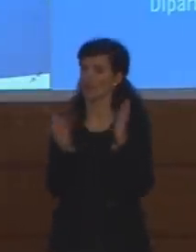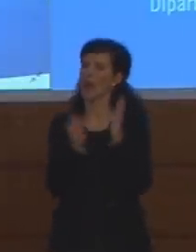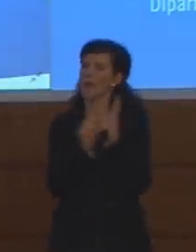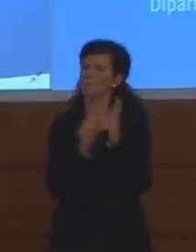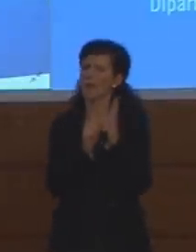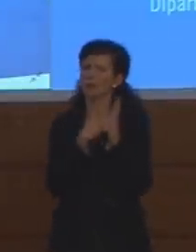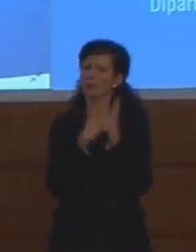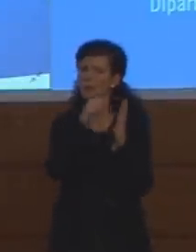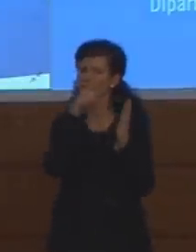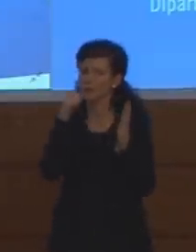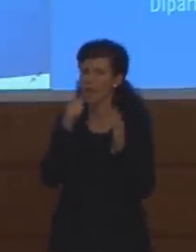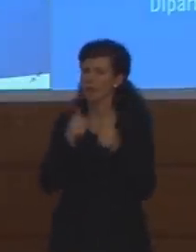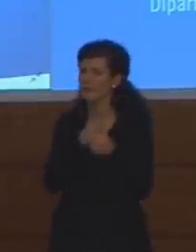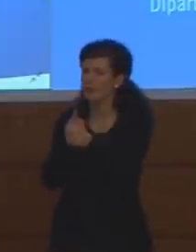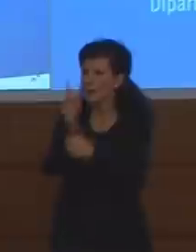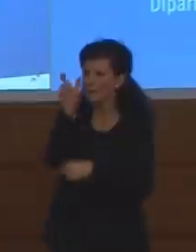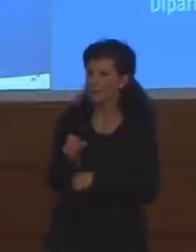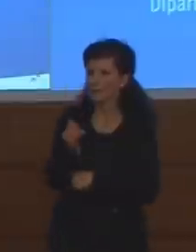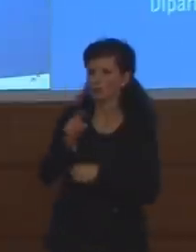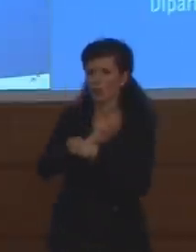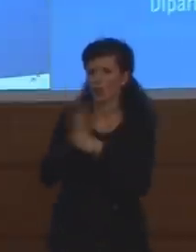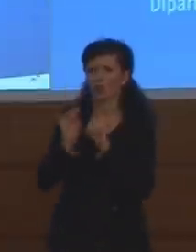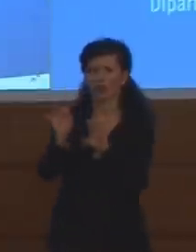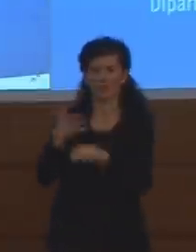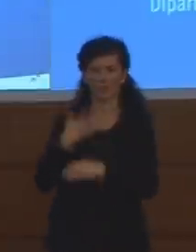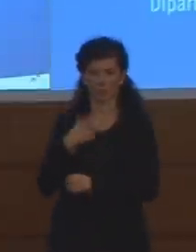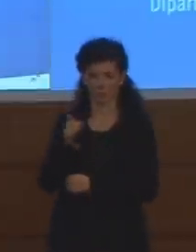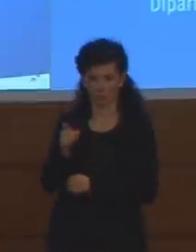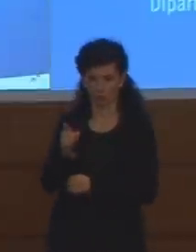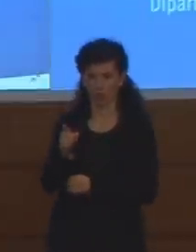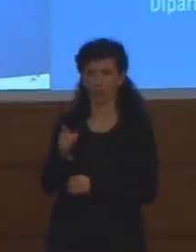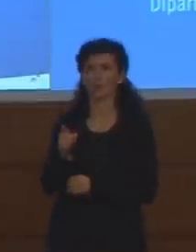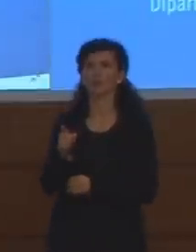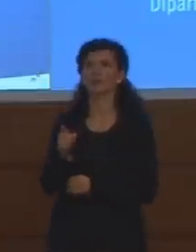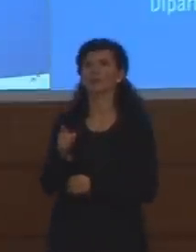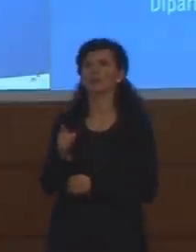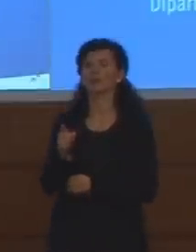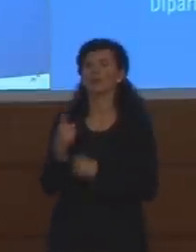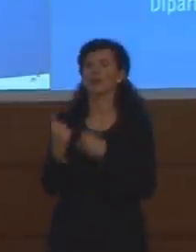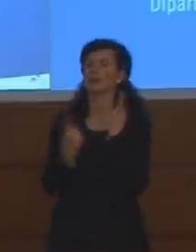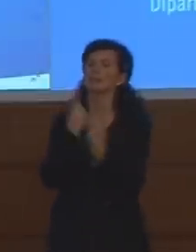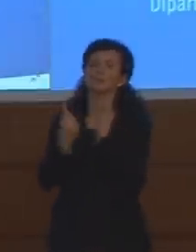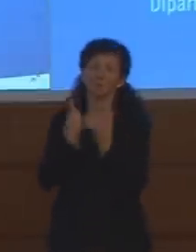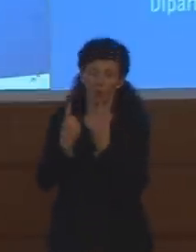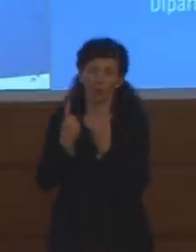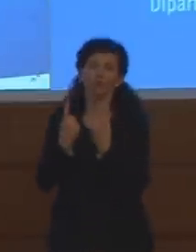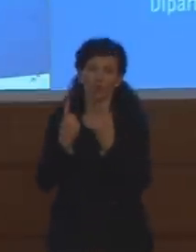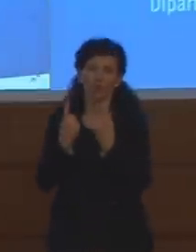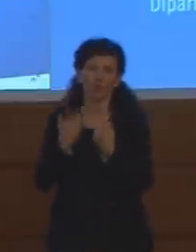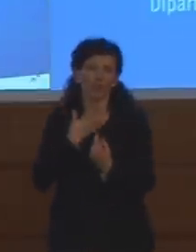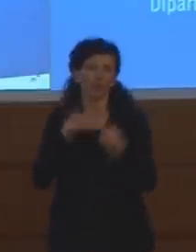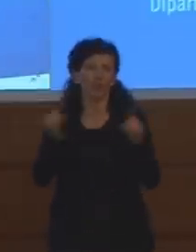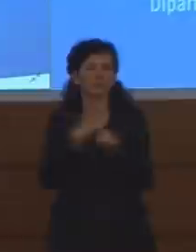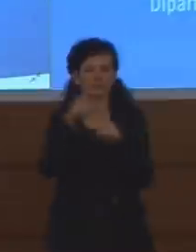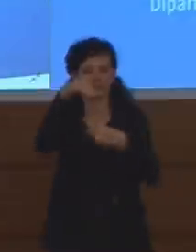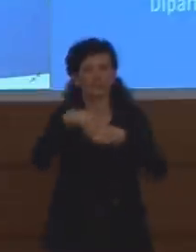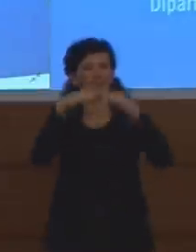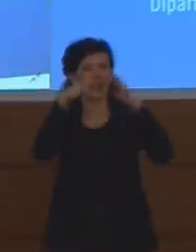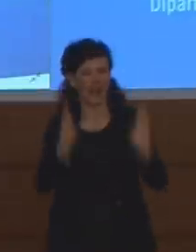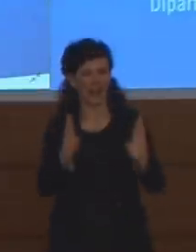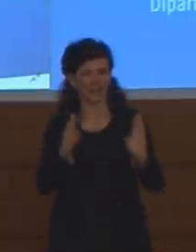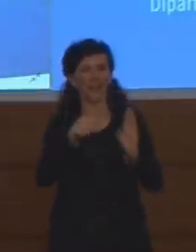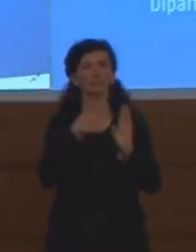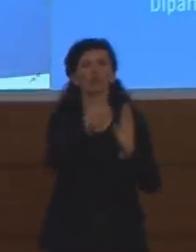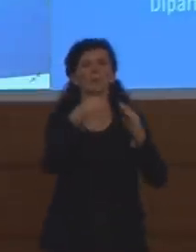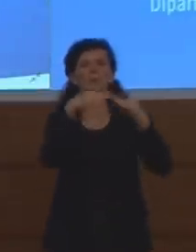diciamo, soprattutto dei maggiori nuovi contagi che riguardano, diciamo, le situazioni domiciliari, c'è un isolamento domiciliare, ecco,